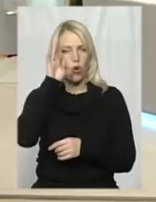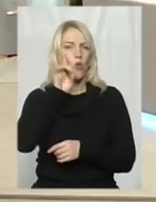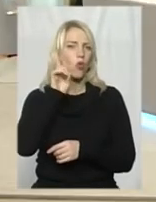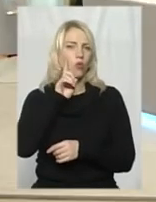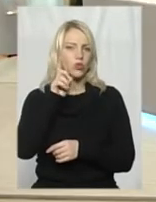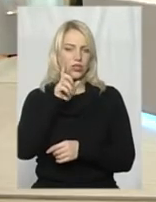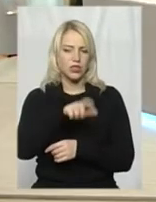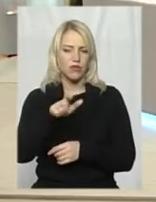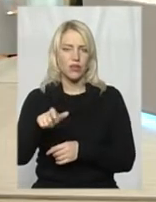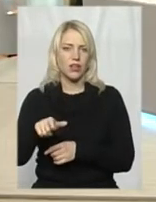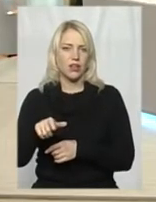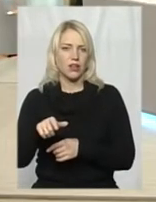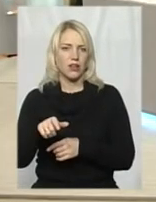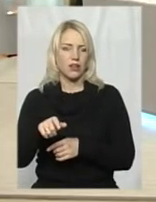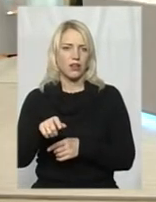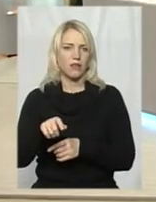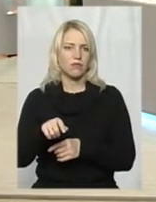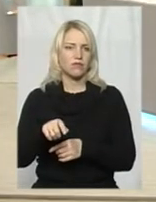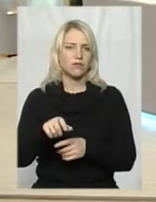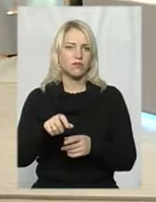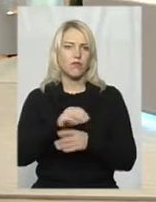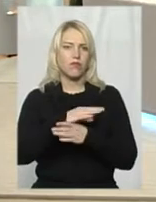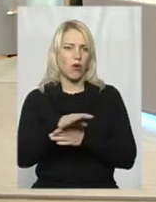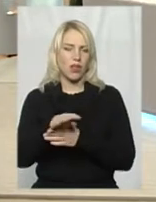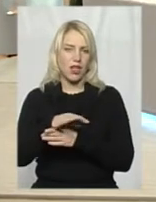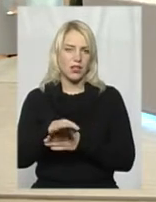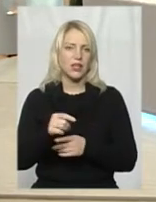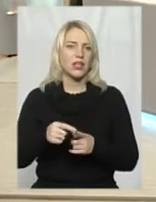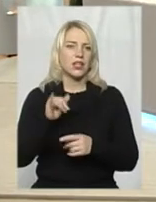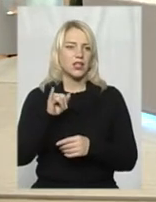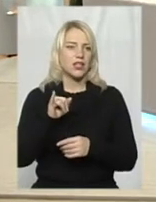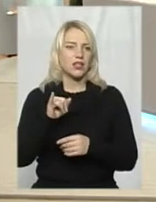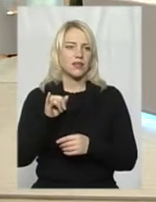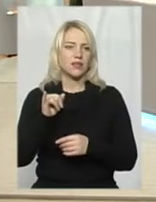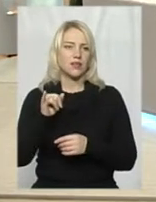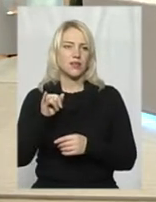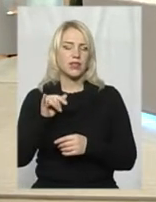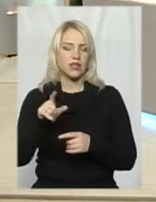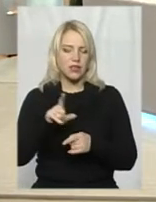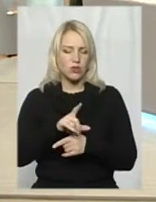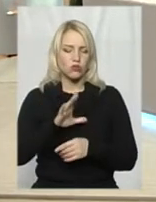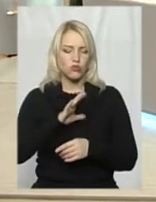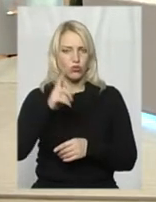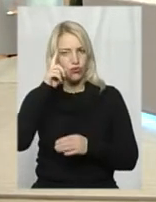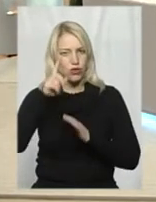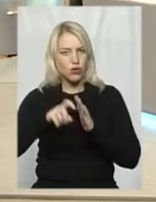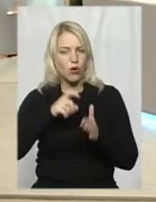Також стало, знову ж таки, відомо про звірства